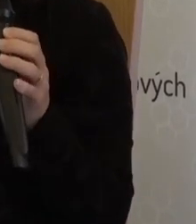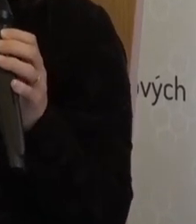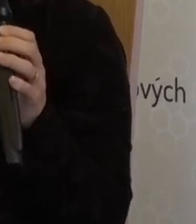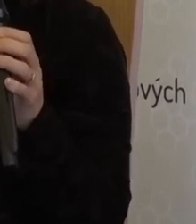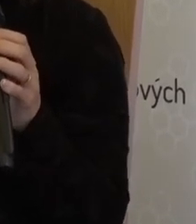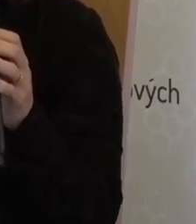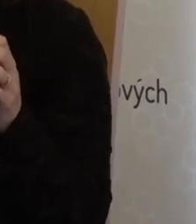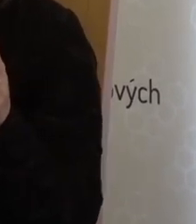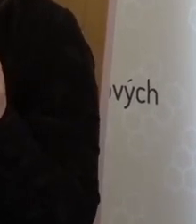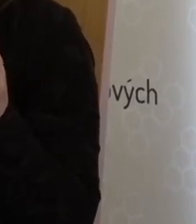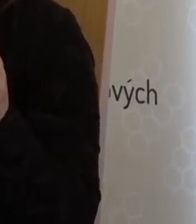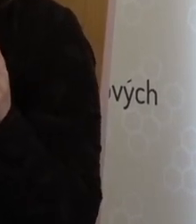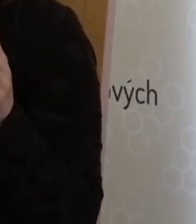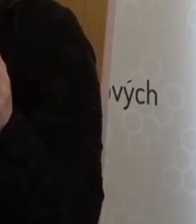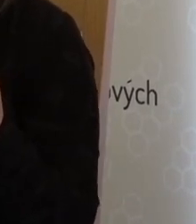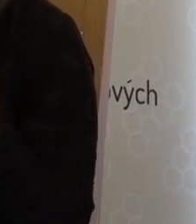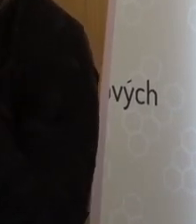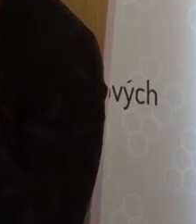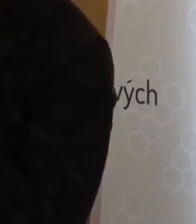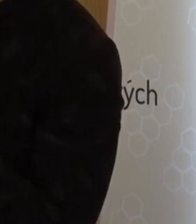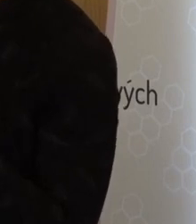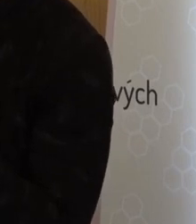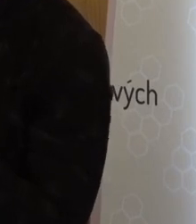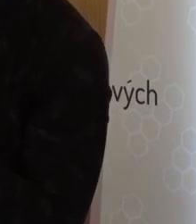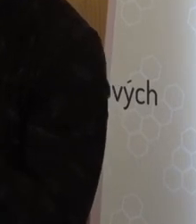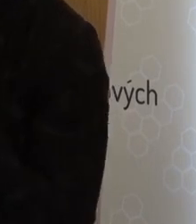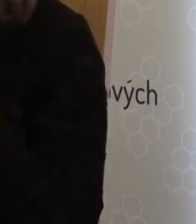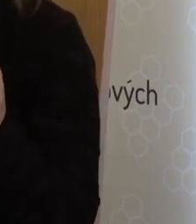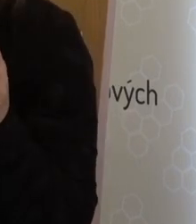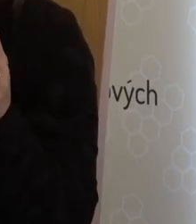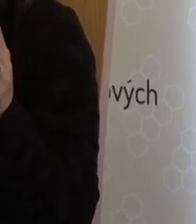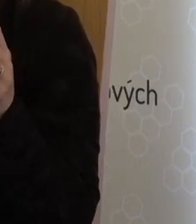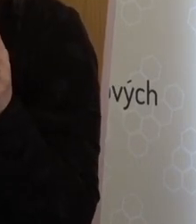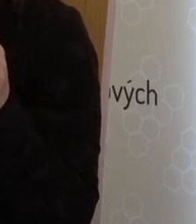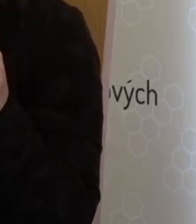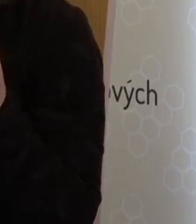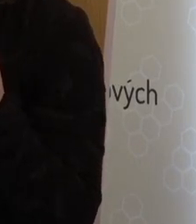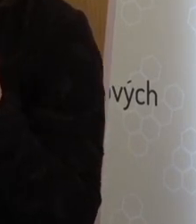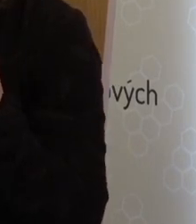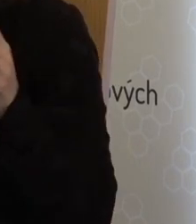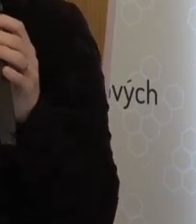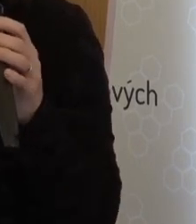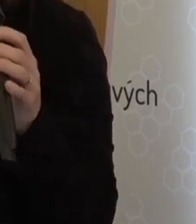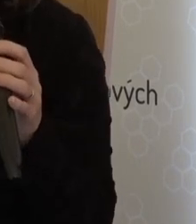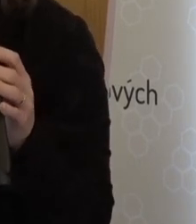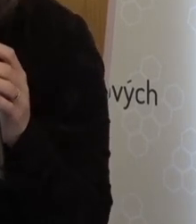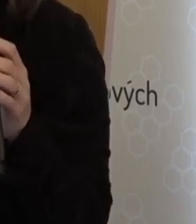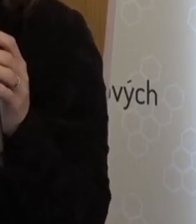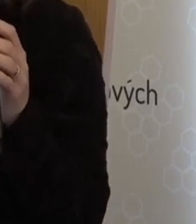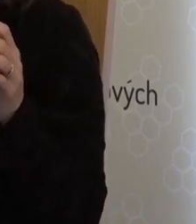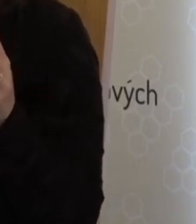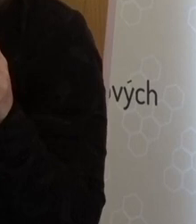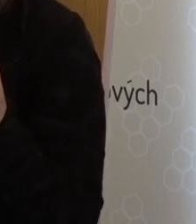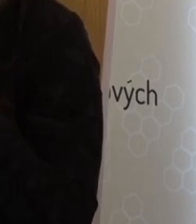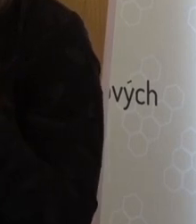technologií nebo i té umělé inteligence napadají, ale přitom právě na výboru, když jsme diskutovali, tak jsme zjistili, že je obrovská škála mnoha